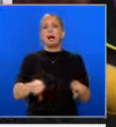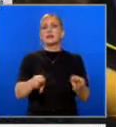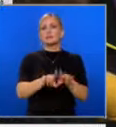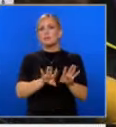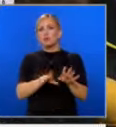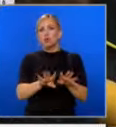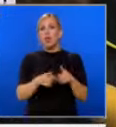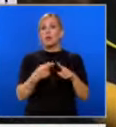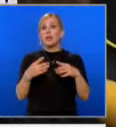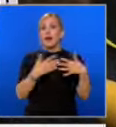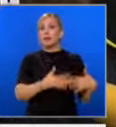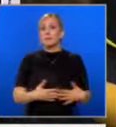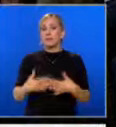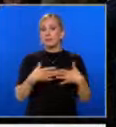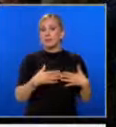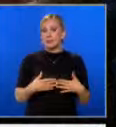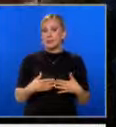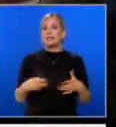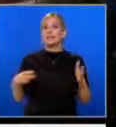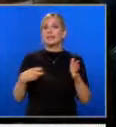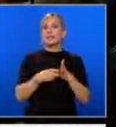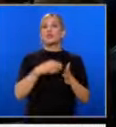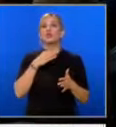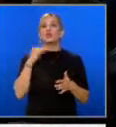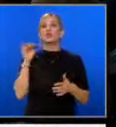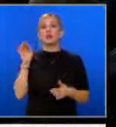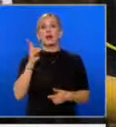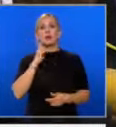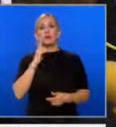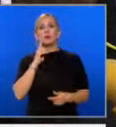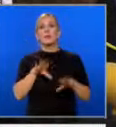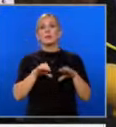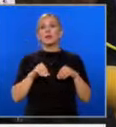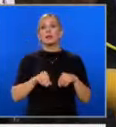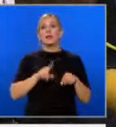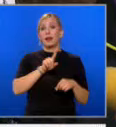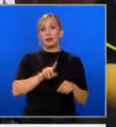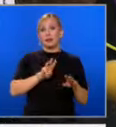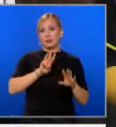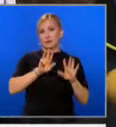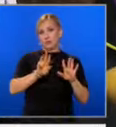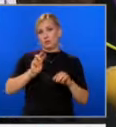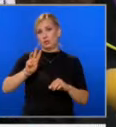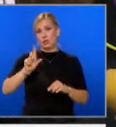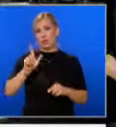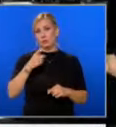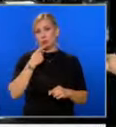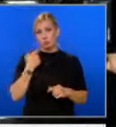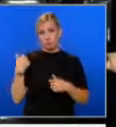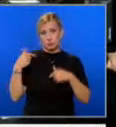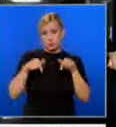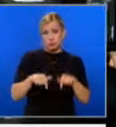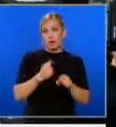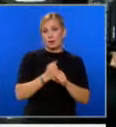Американския закон за регистрация на чужите агенти. Този закон е пред през 1938 година и работи до сега. И работи изключително добре.